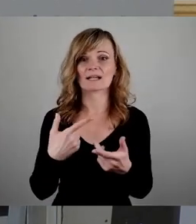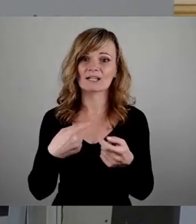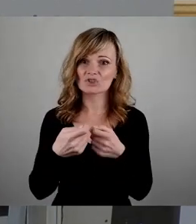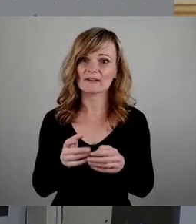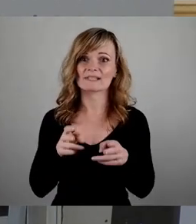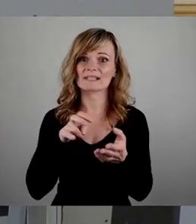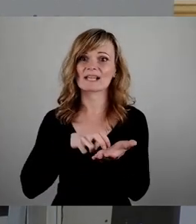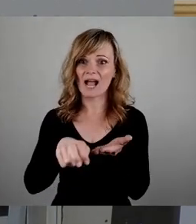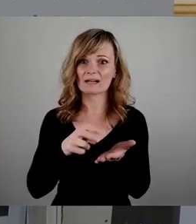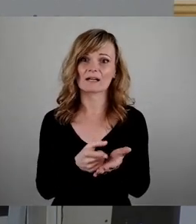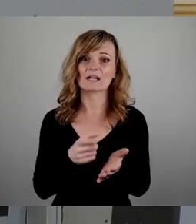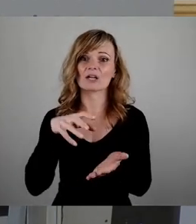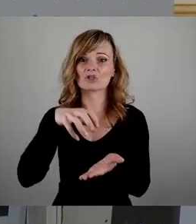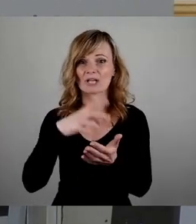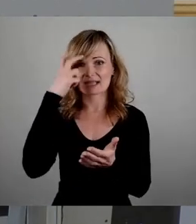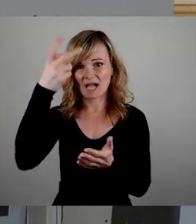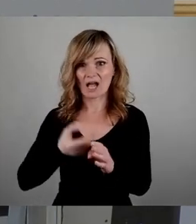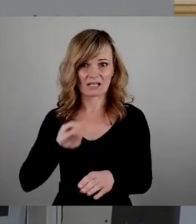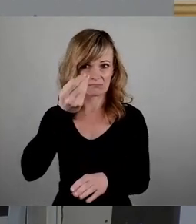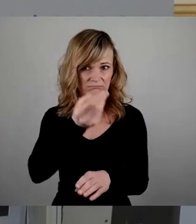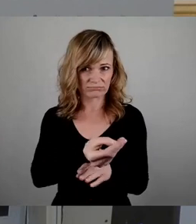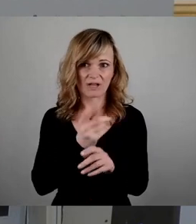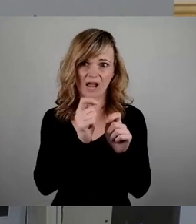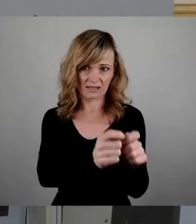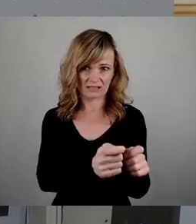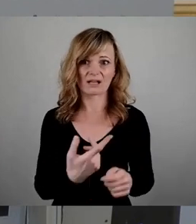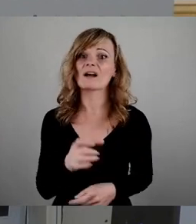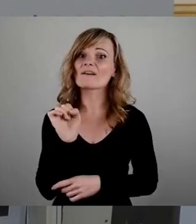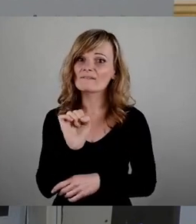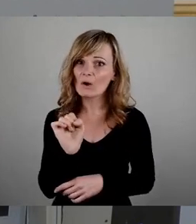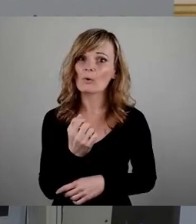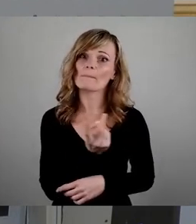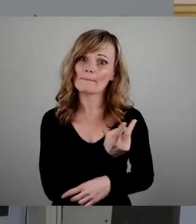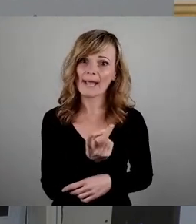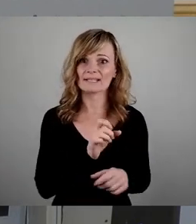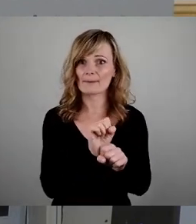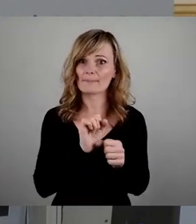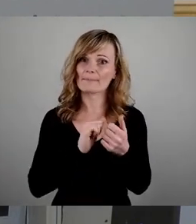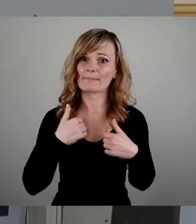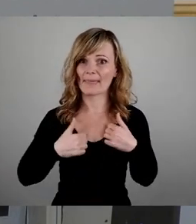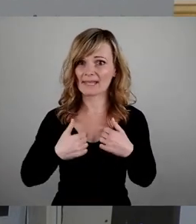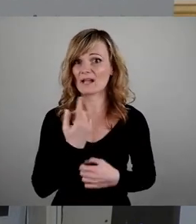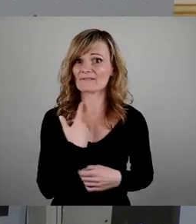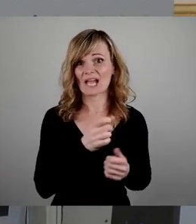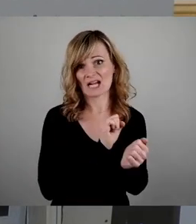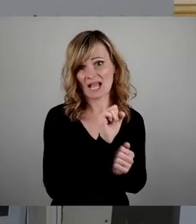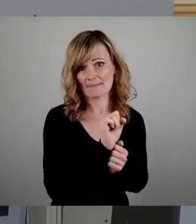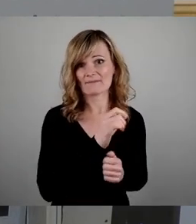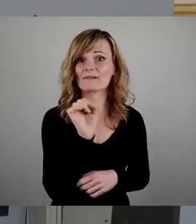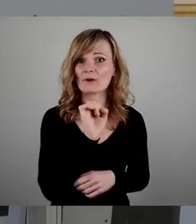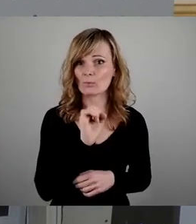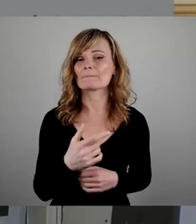Stadtrates eingebracht. Warum kämpfen wir so für diese Bäder? Es geht darum, es ist wichtig für die